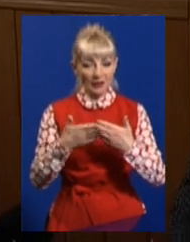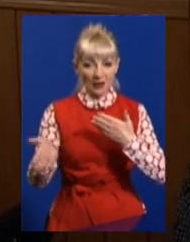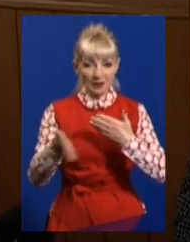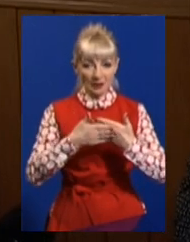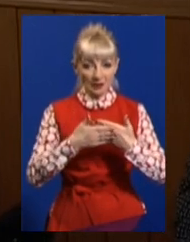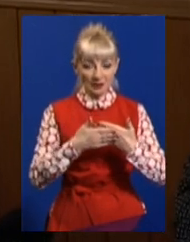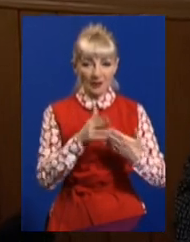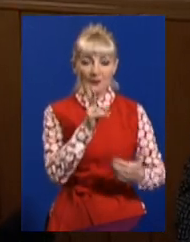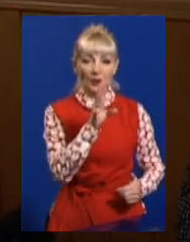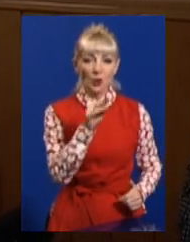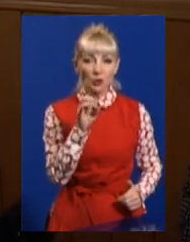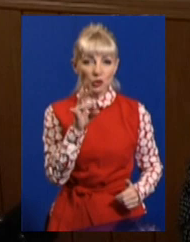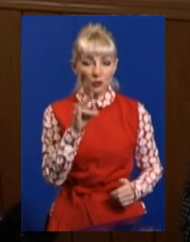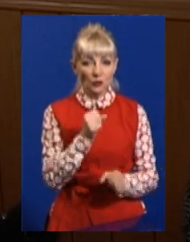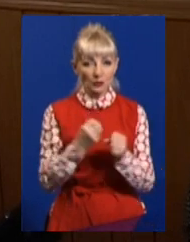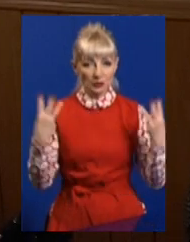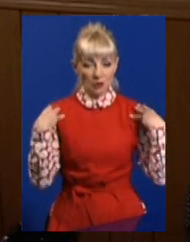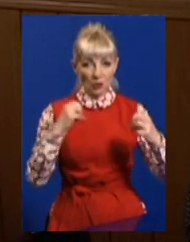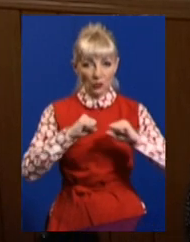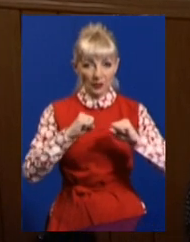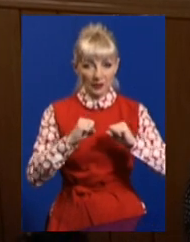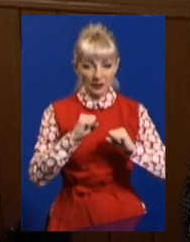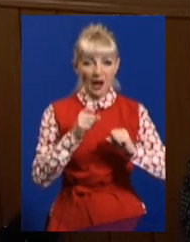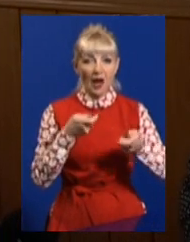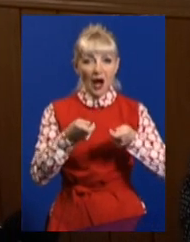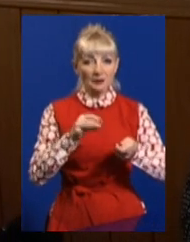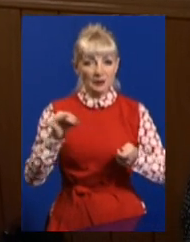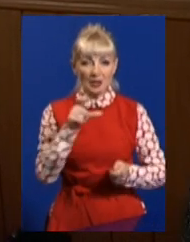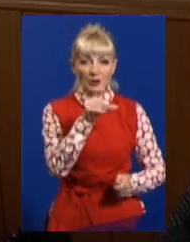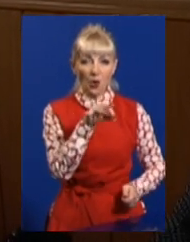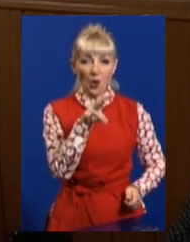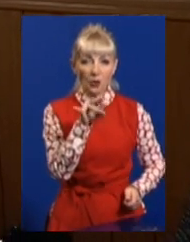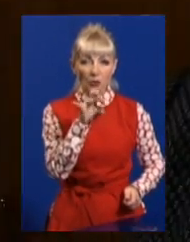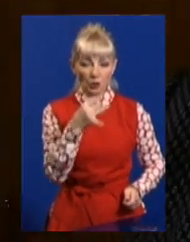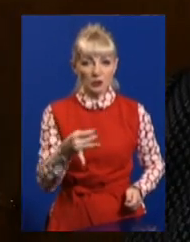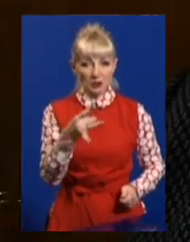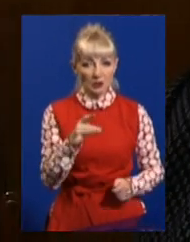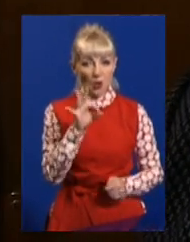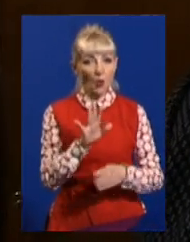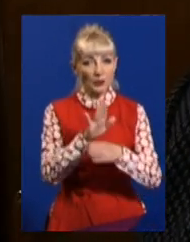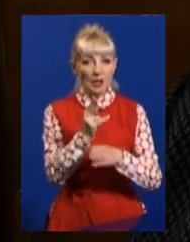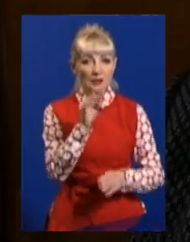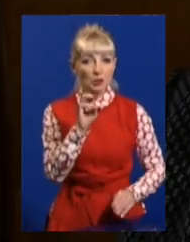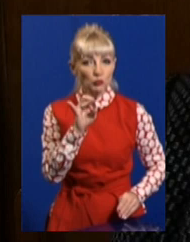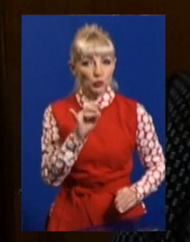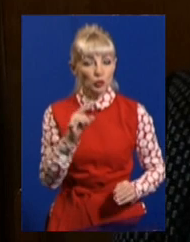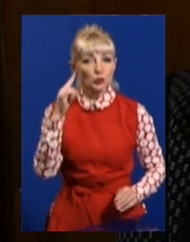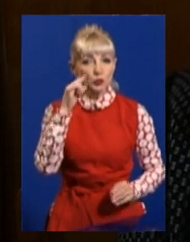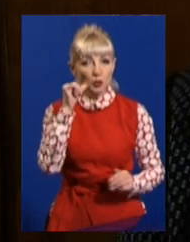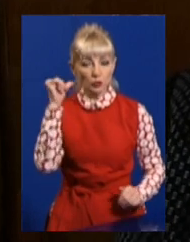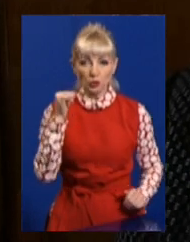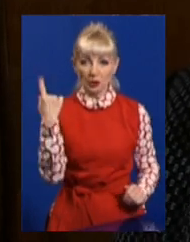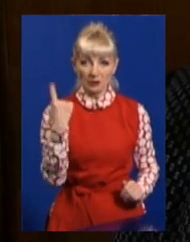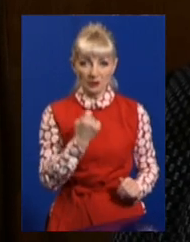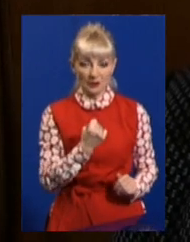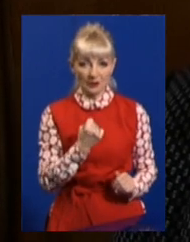Світлана Кочеткова працює начальником управління в адміністрації Холодногірського району. Каже, про призначення Цибульник дізналася минулого тижня. У нас